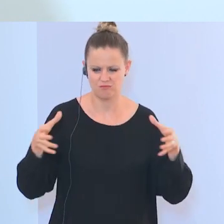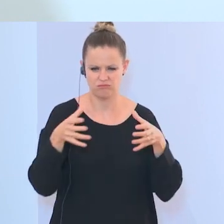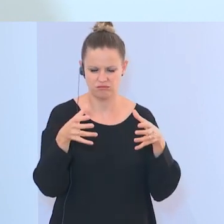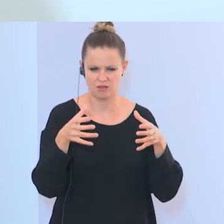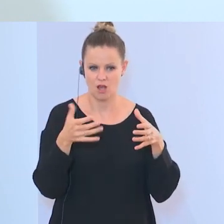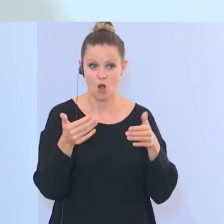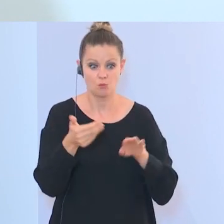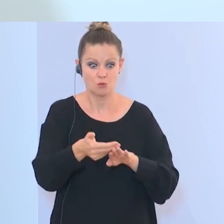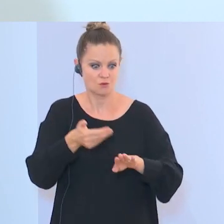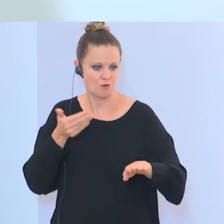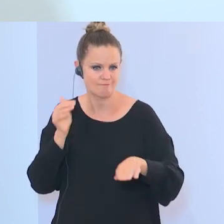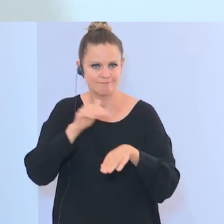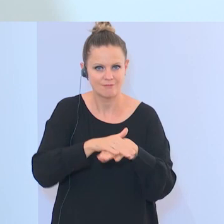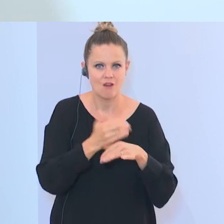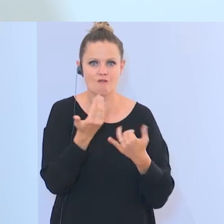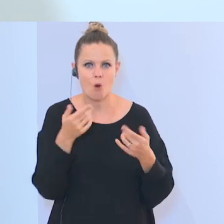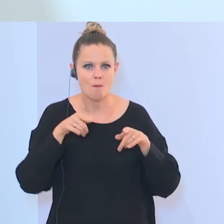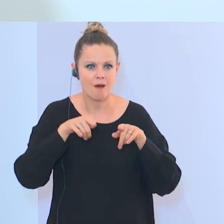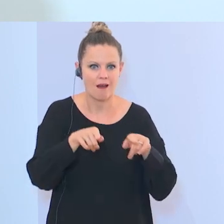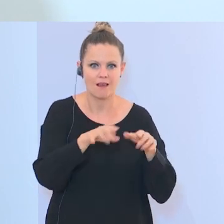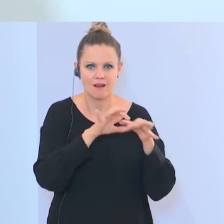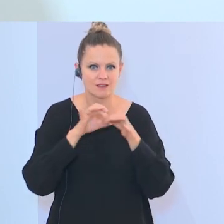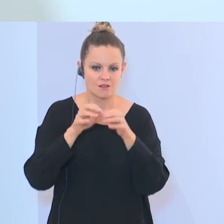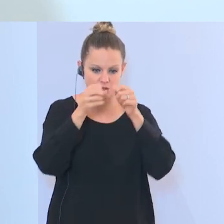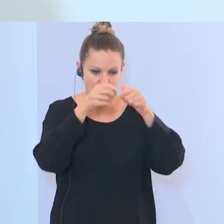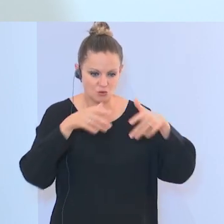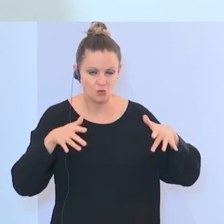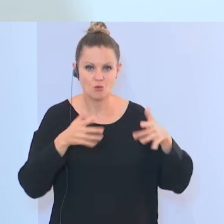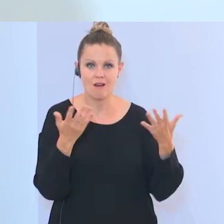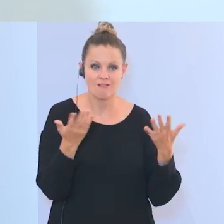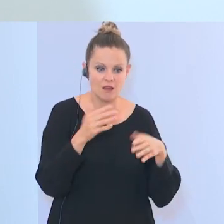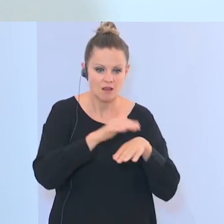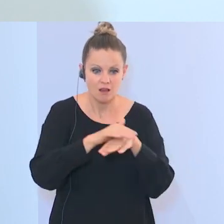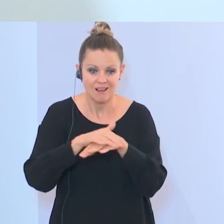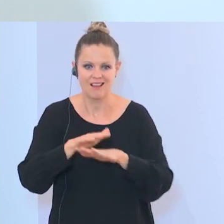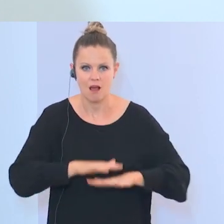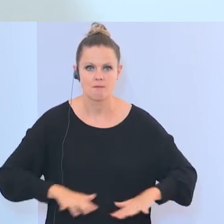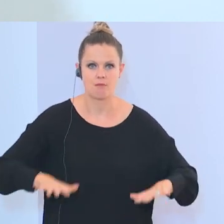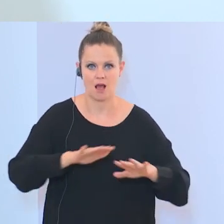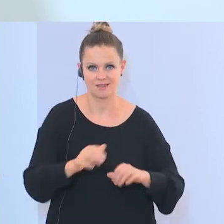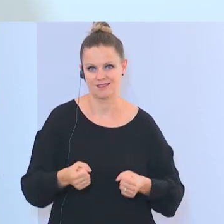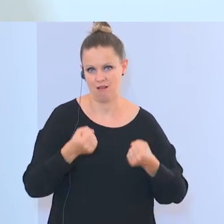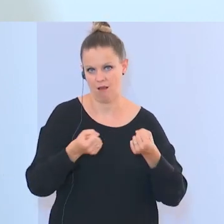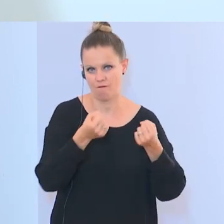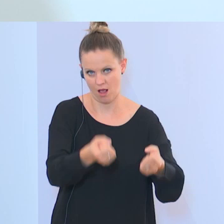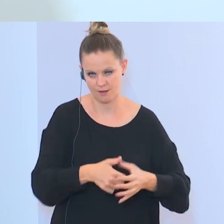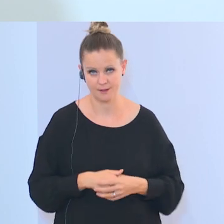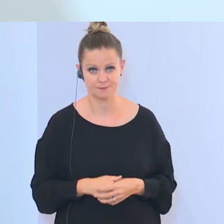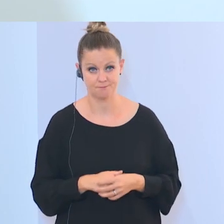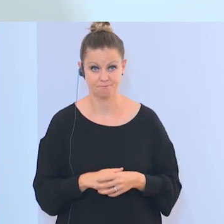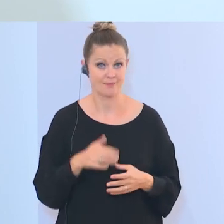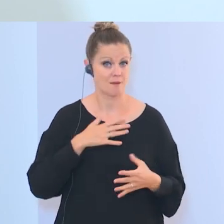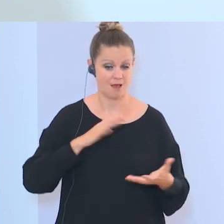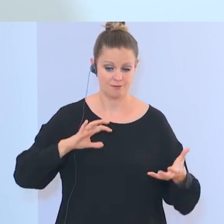parallelgesellschaftliche Strukturen, die einen Nährboden für Gewalt bilden. Mein Fazit, wir